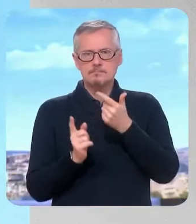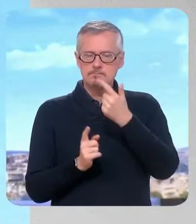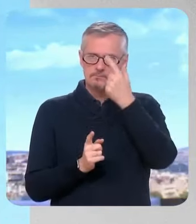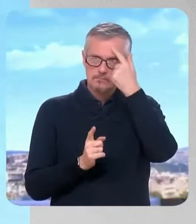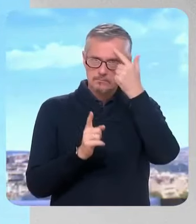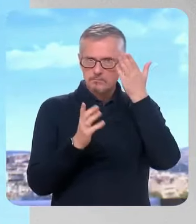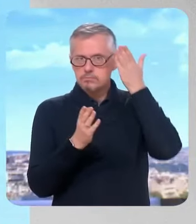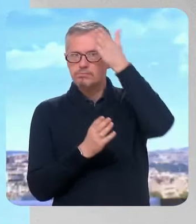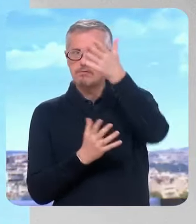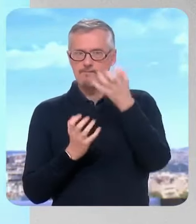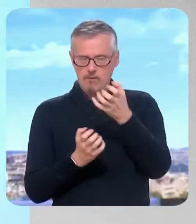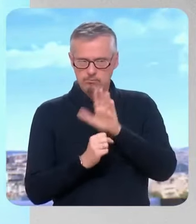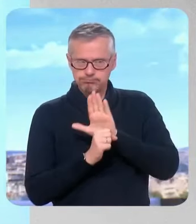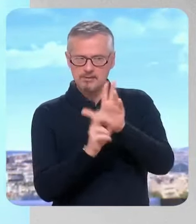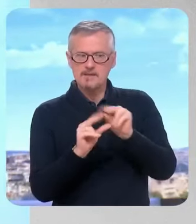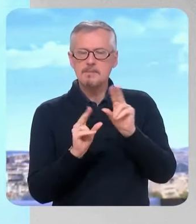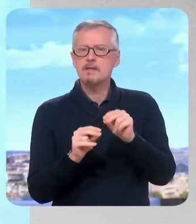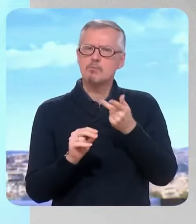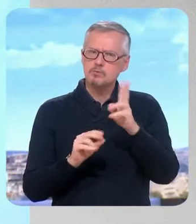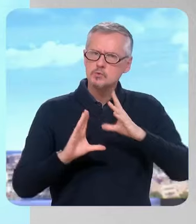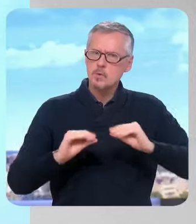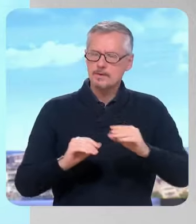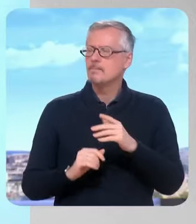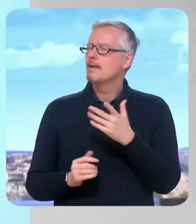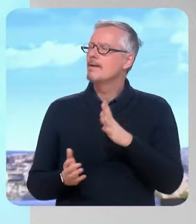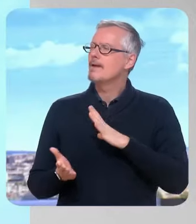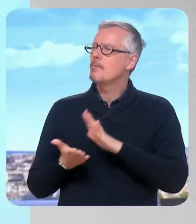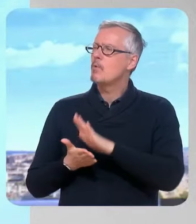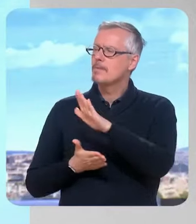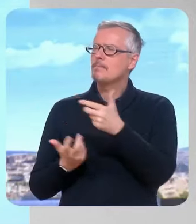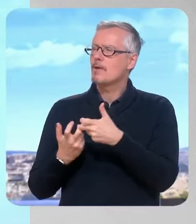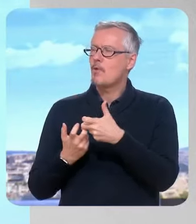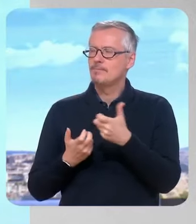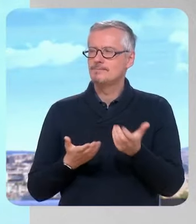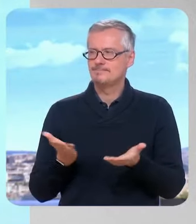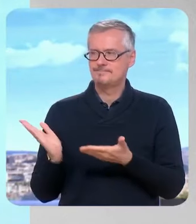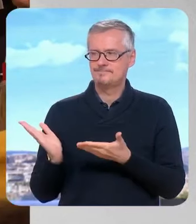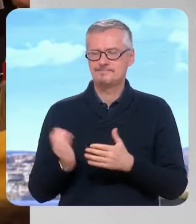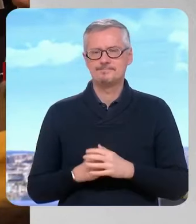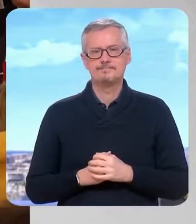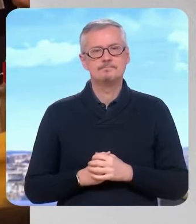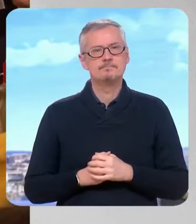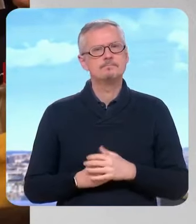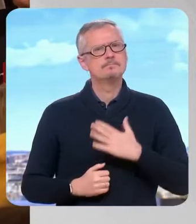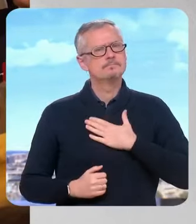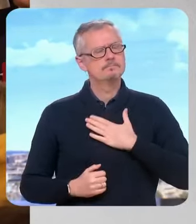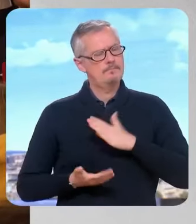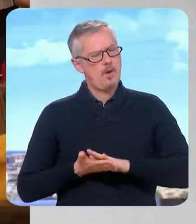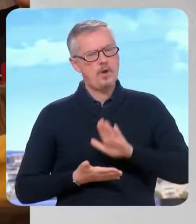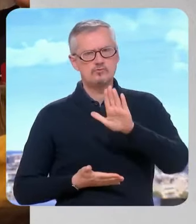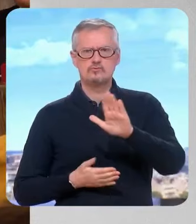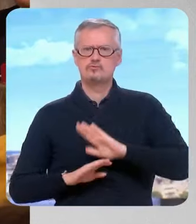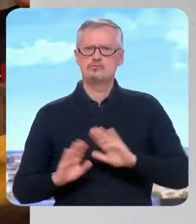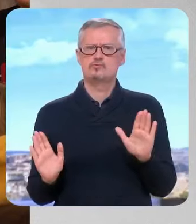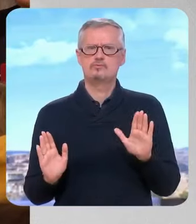conjoncturelles ou plus structurelles. Dans les promesses faites par le chef de l'État et les engagements, écoutez, il y avait celui-ci, notamment. Moi, je prends un engagement ici. Il